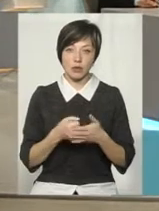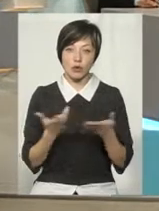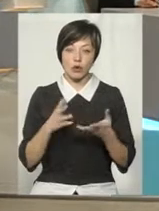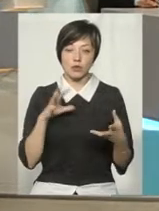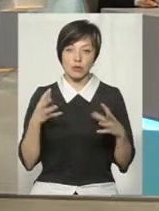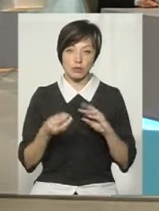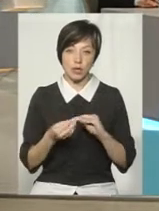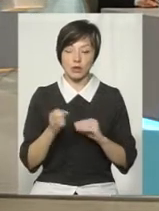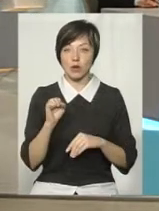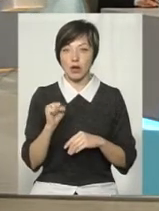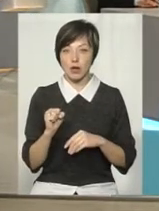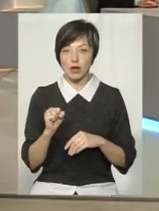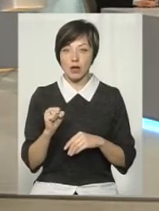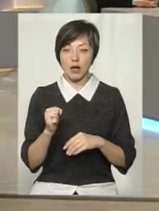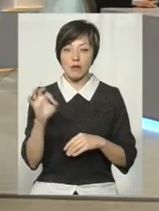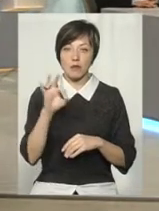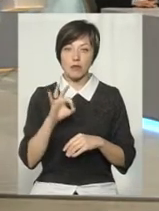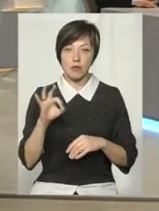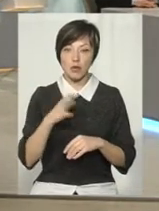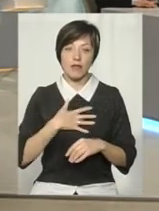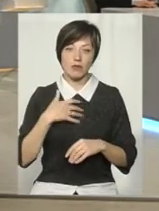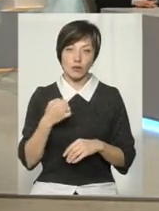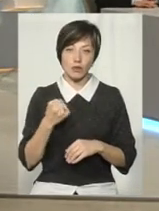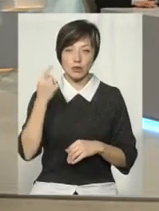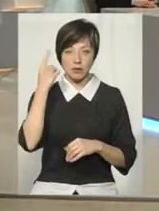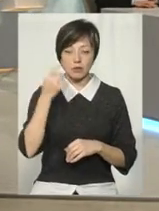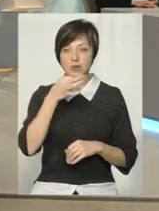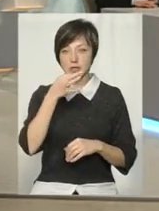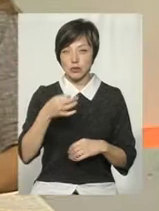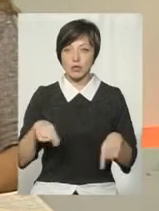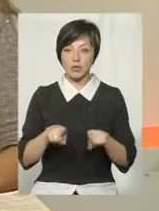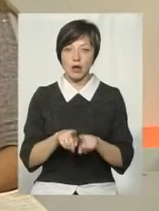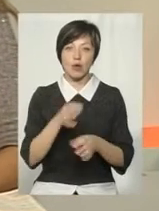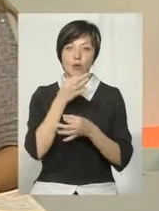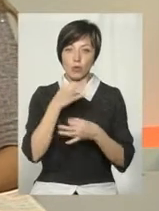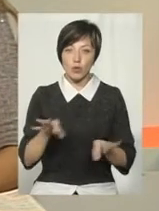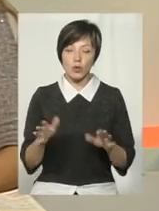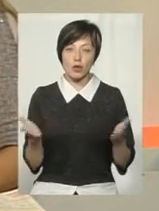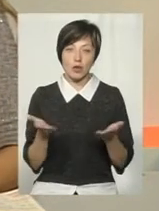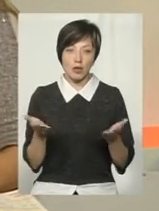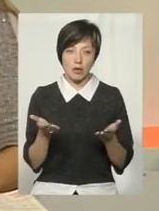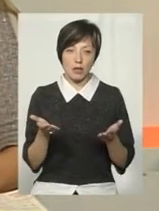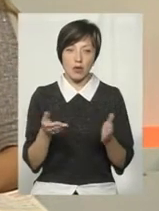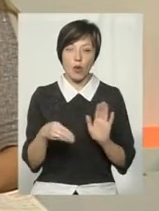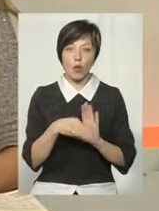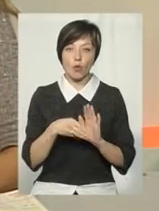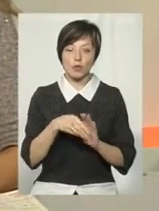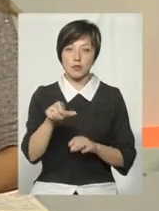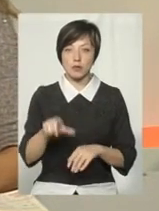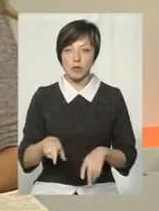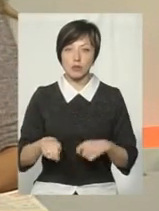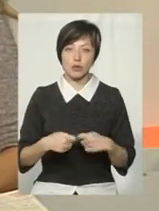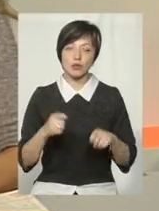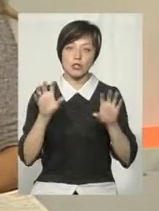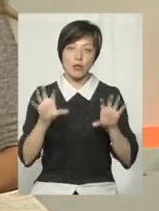результату. А стосовно невдоволених, я вам скажу так, будь-який корупціонер, порушник